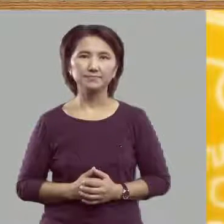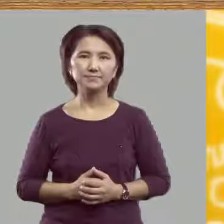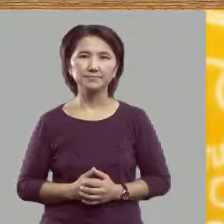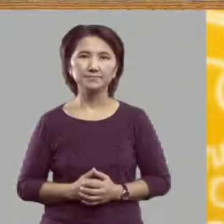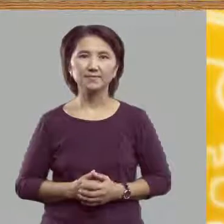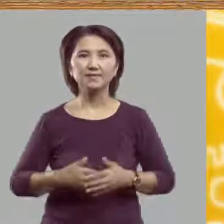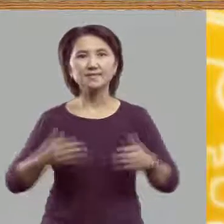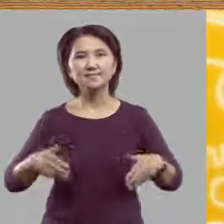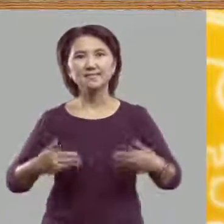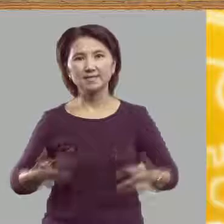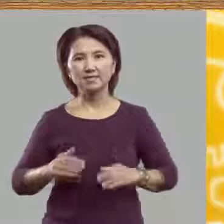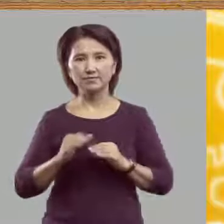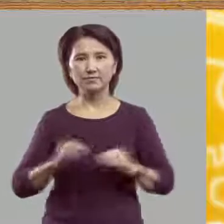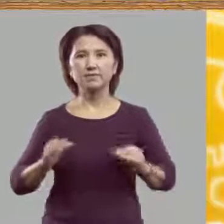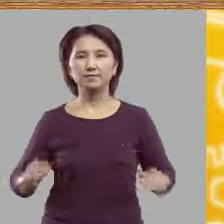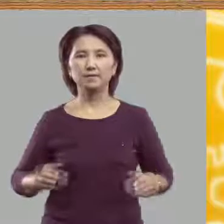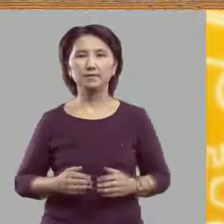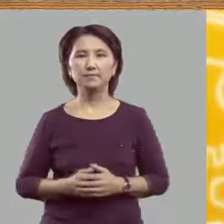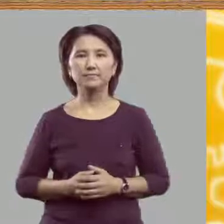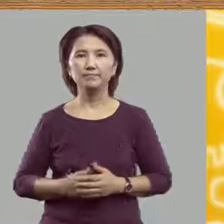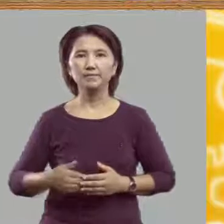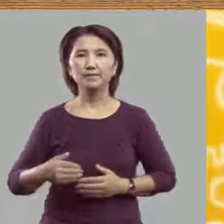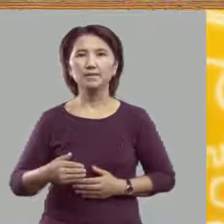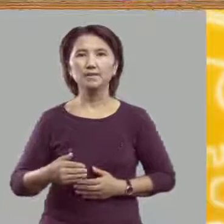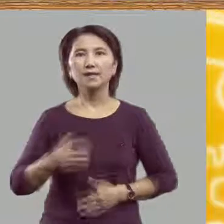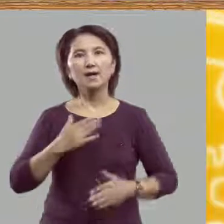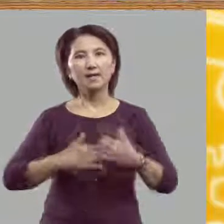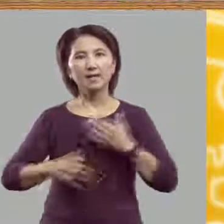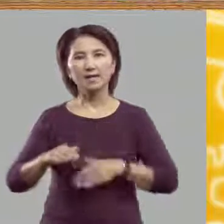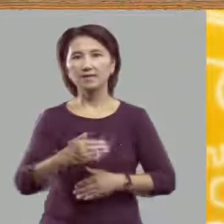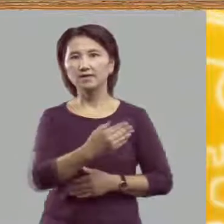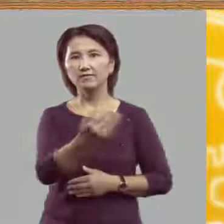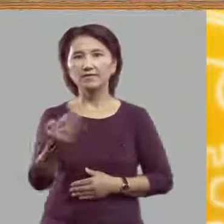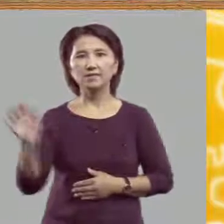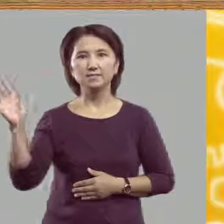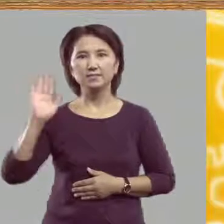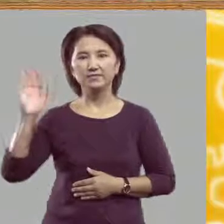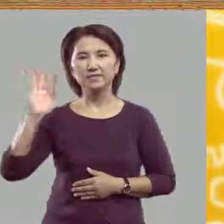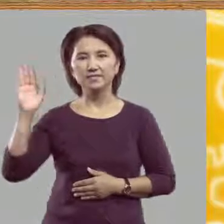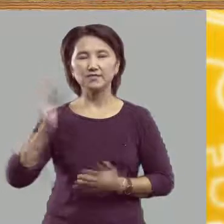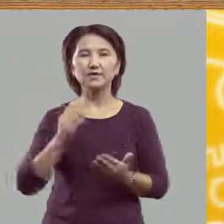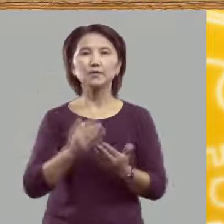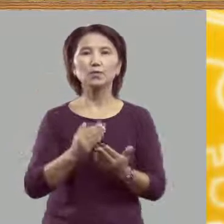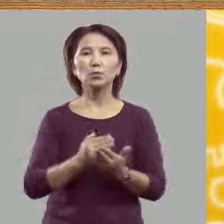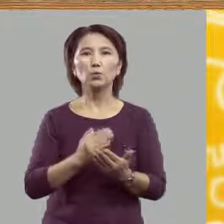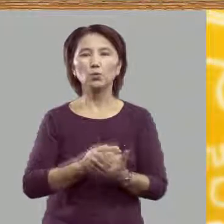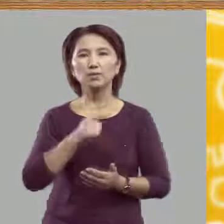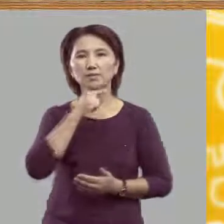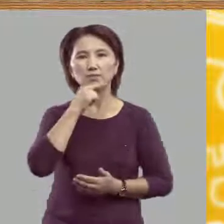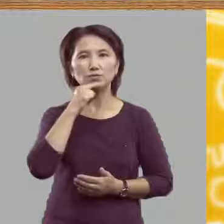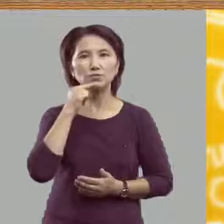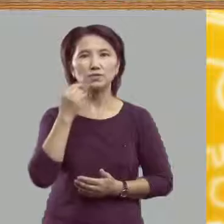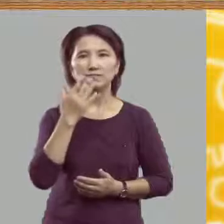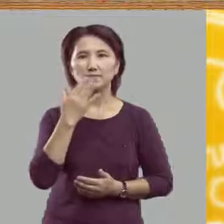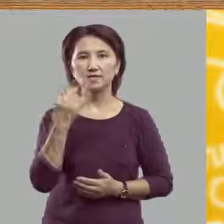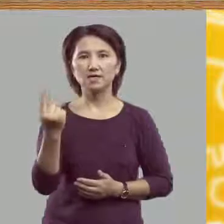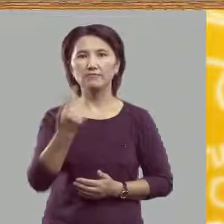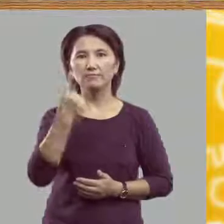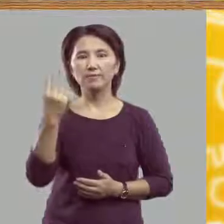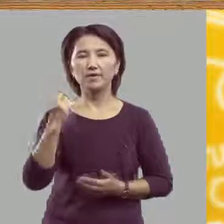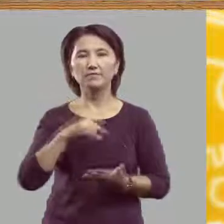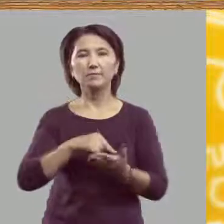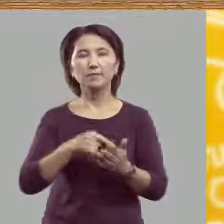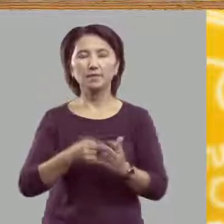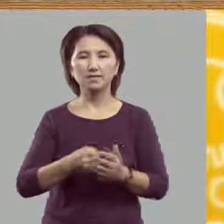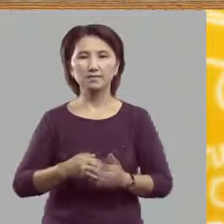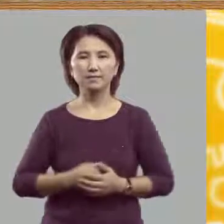Здравствуйте, ребята! Рада вас приветствовать на уроке русского языка в первом классе.